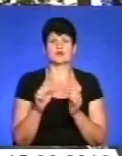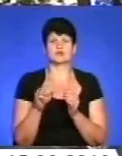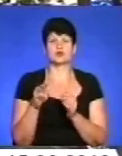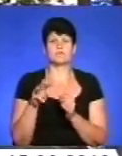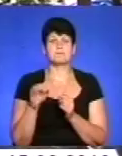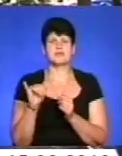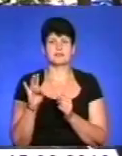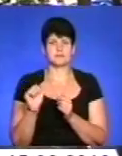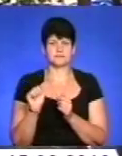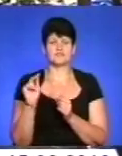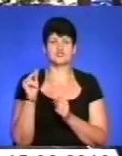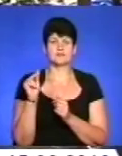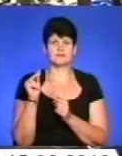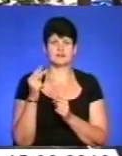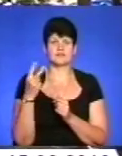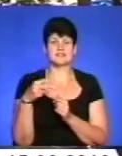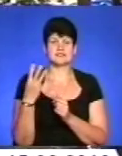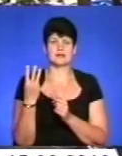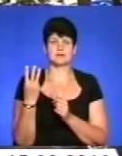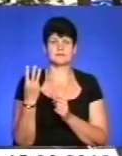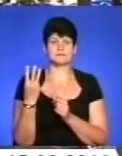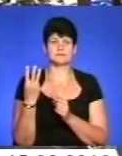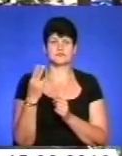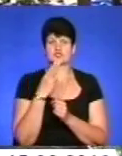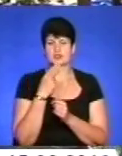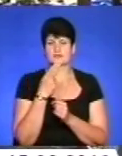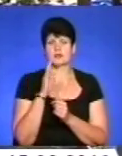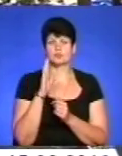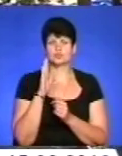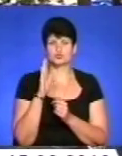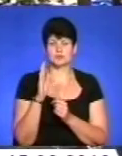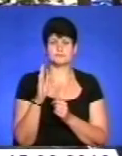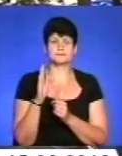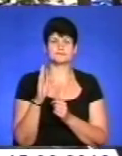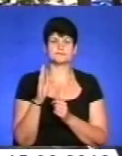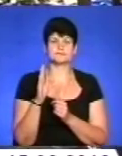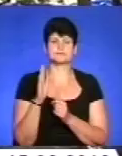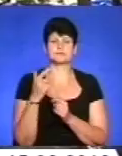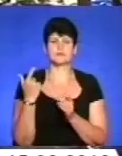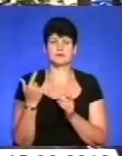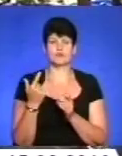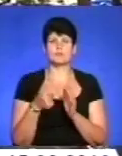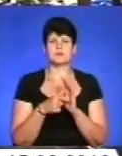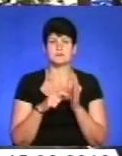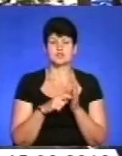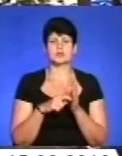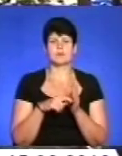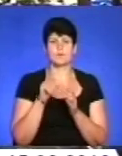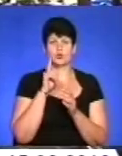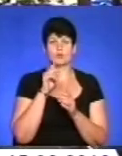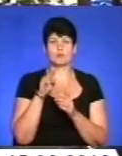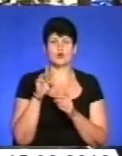четвер, це вже в нас 23 червня, буде відбуватися в приміщенні молодої просвіти